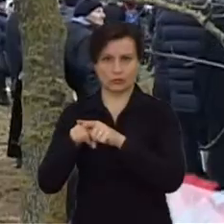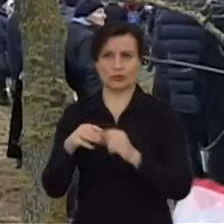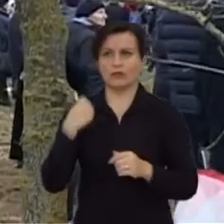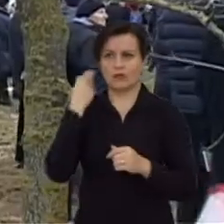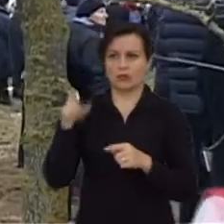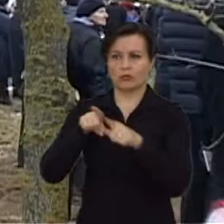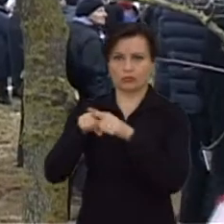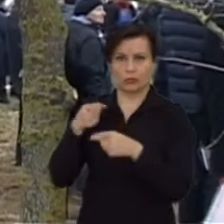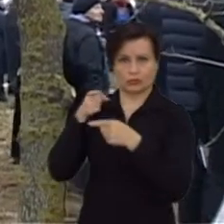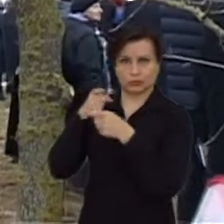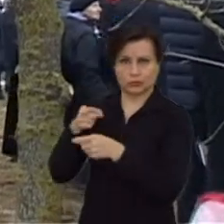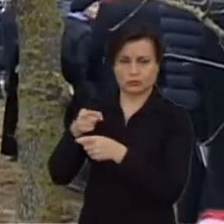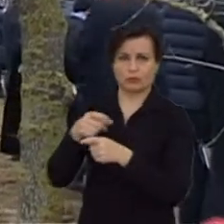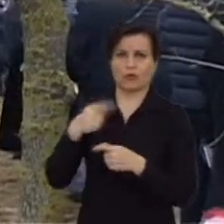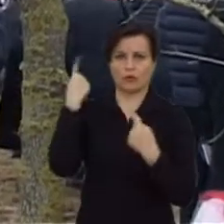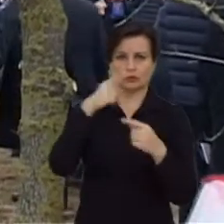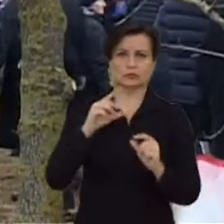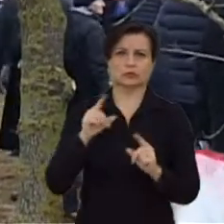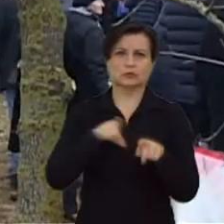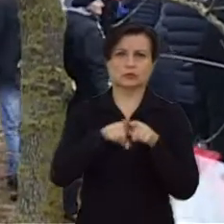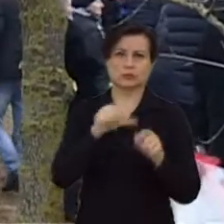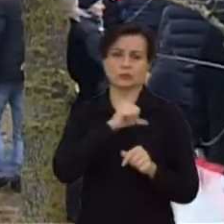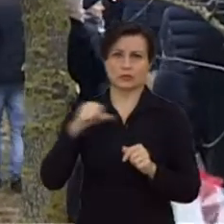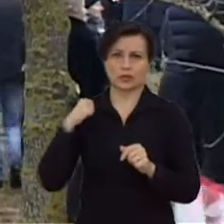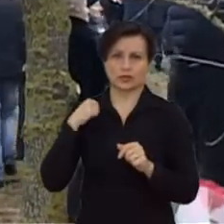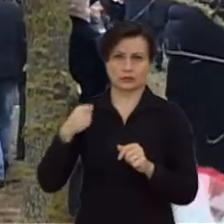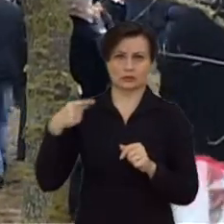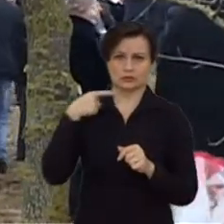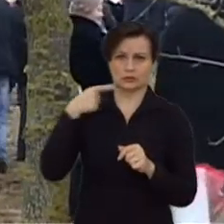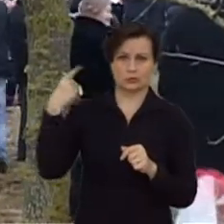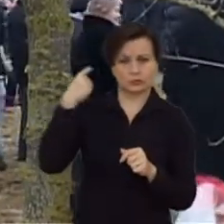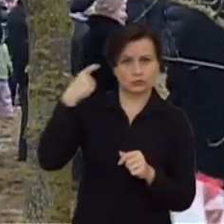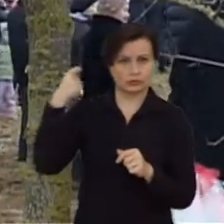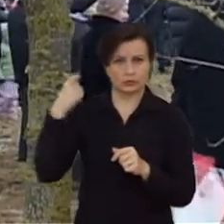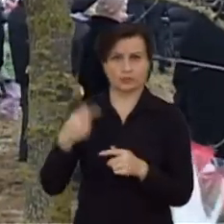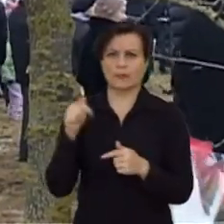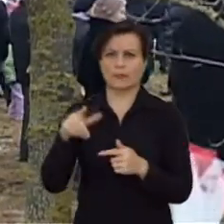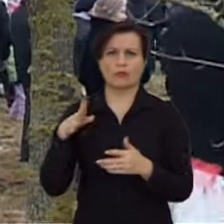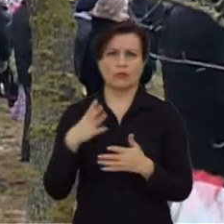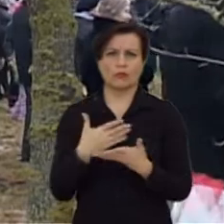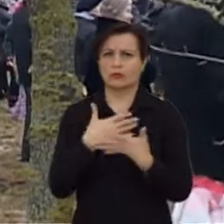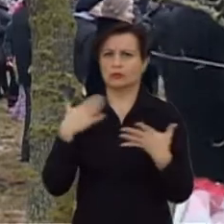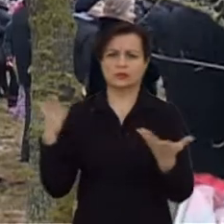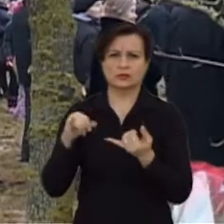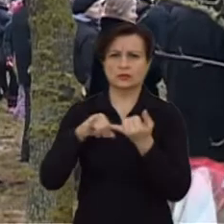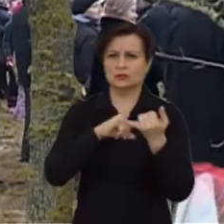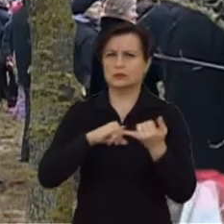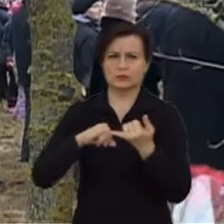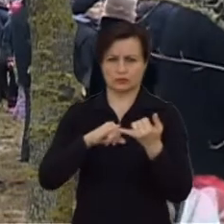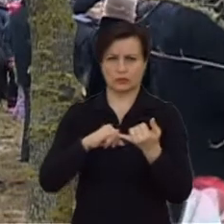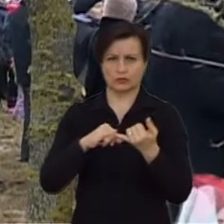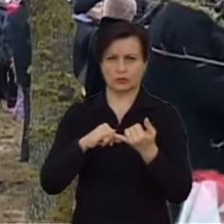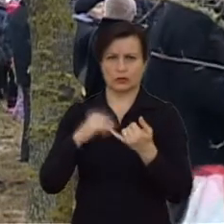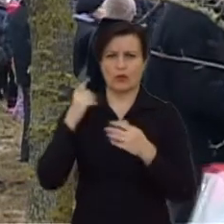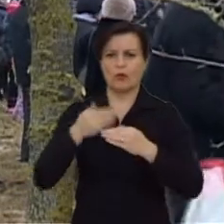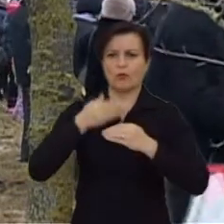paskui vieną nušovė, kitos pačias nušovė, tai čia yra labai toks buvo didelis įvykis to